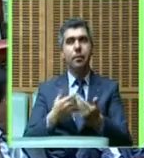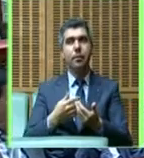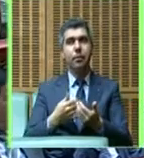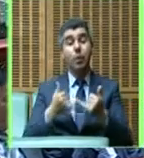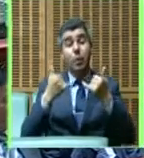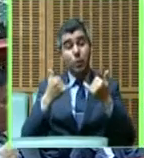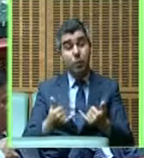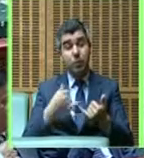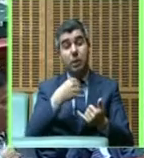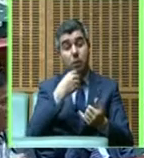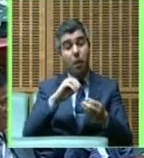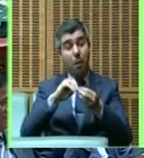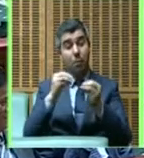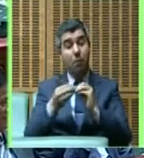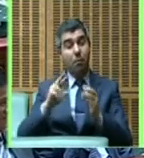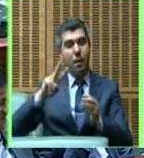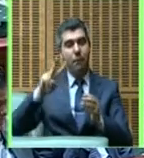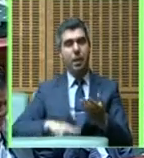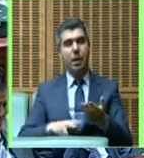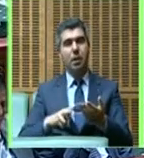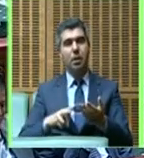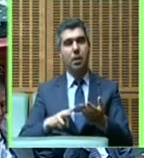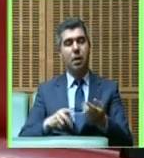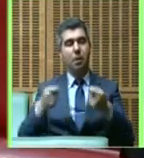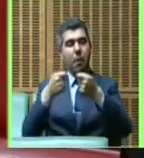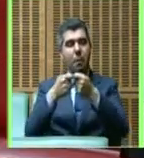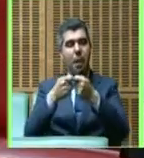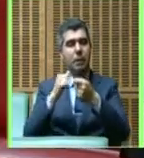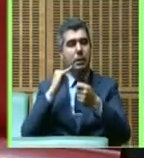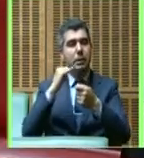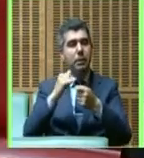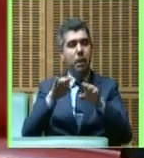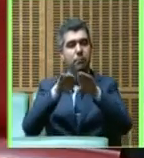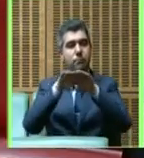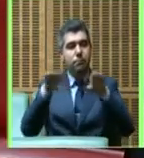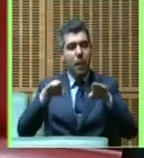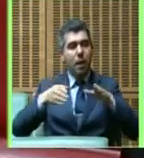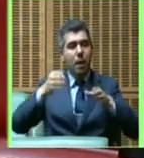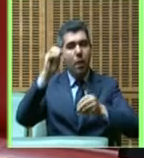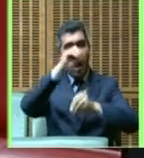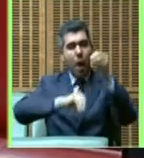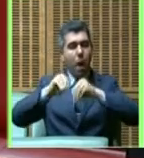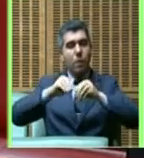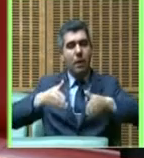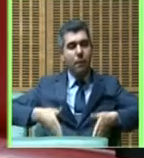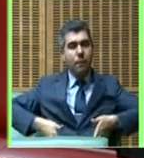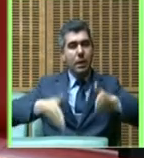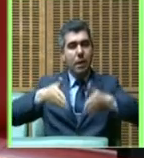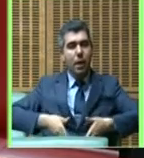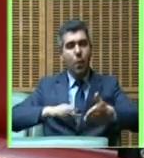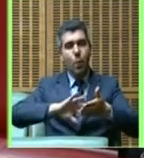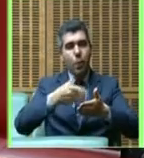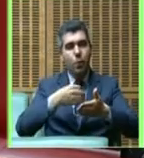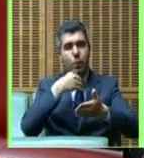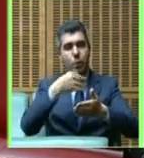إشكال اللي تنتحاول نتفدوه هو أننا نحاول نحافظه على نفس المستوى الصيانة الطرقية باش رجعوا على الأقل النسب